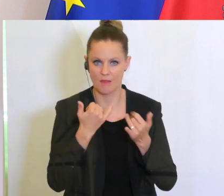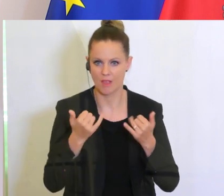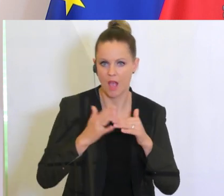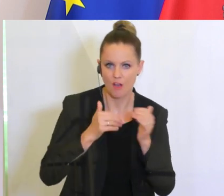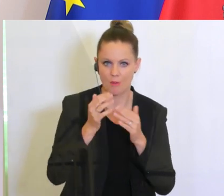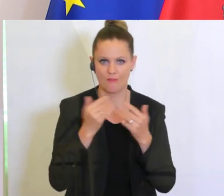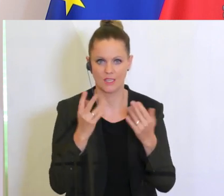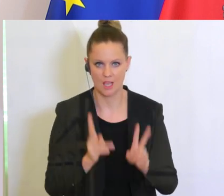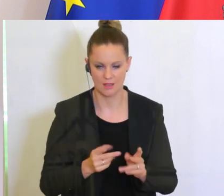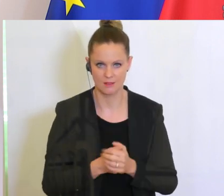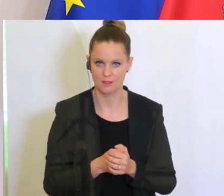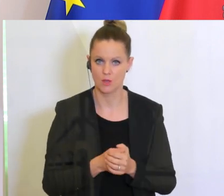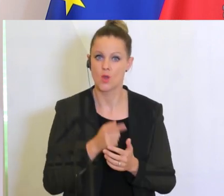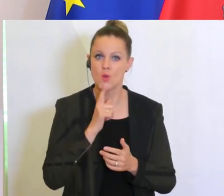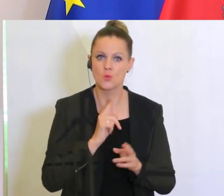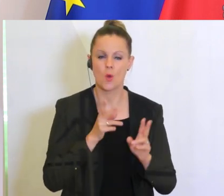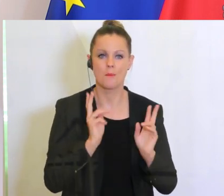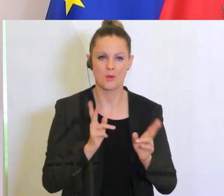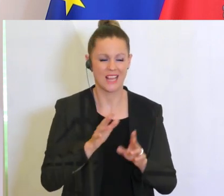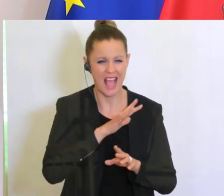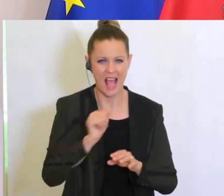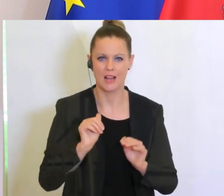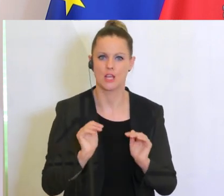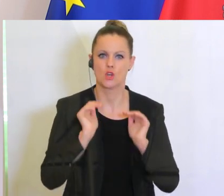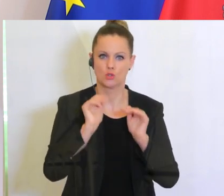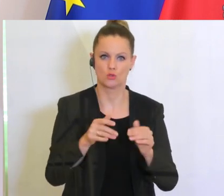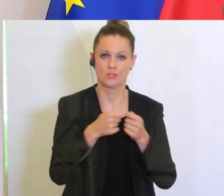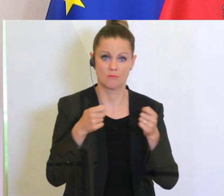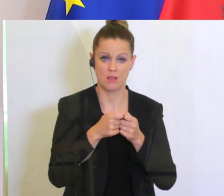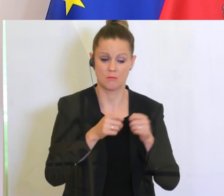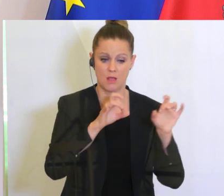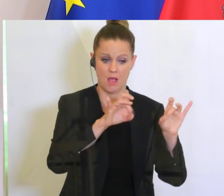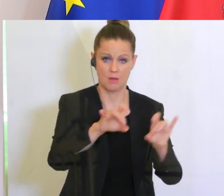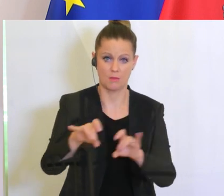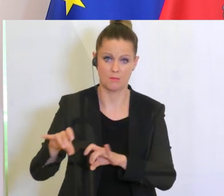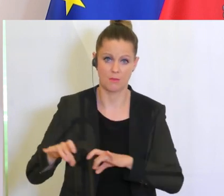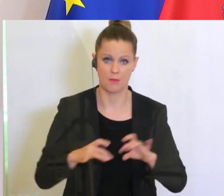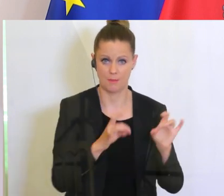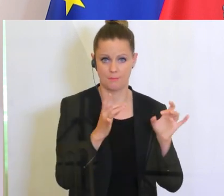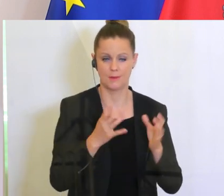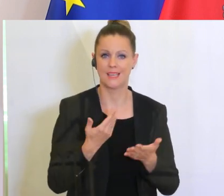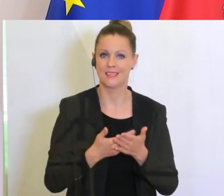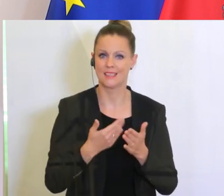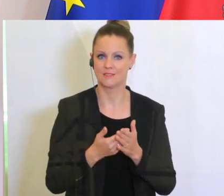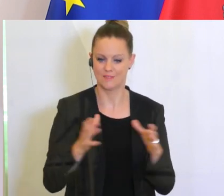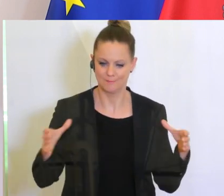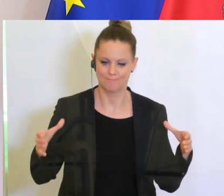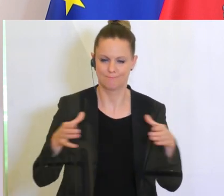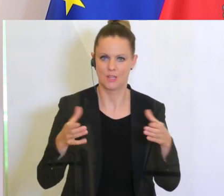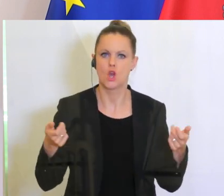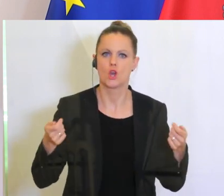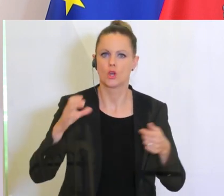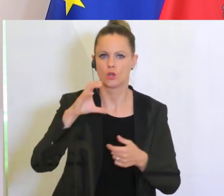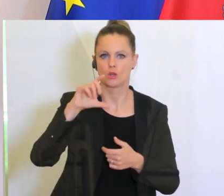Das funktioniert nur, indem alle Schutzmaßnahmen in diesem Set wegfallen und haben uns daher dazu entschieden, ein Closed-Set-System zu